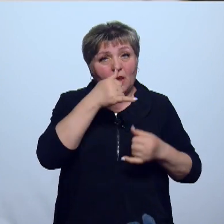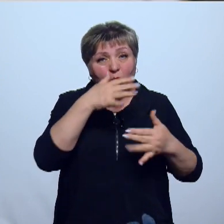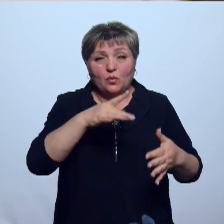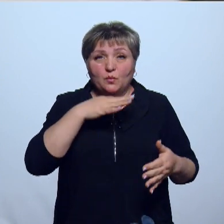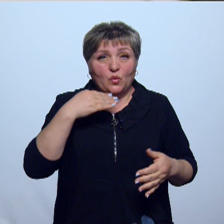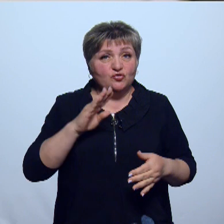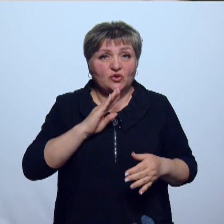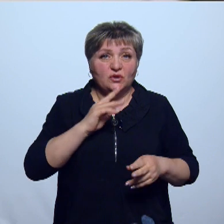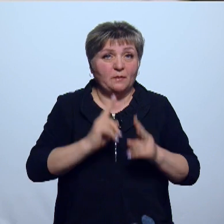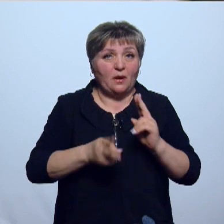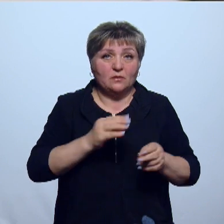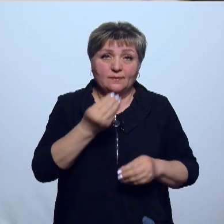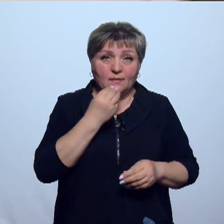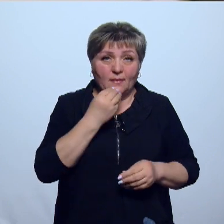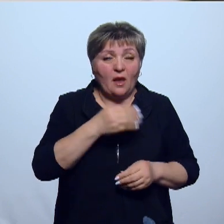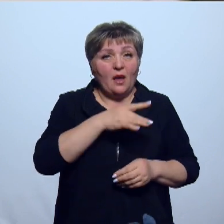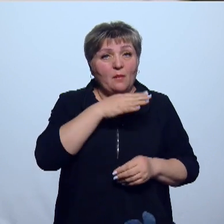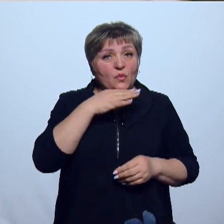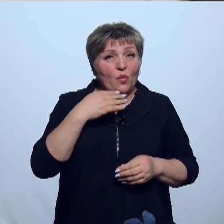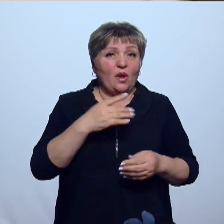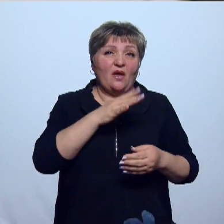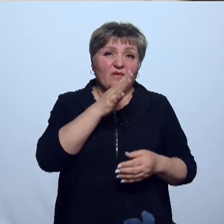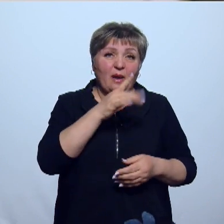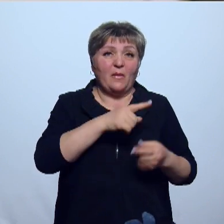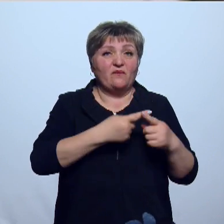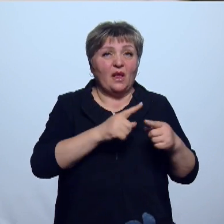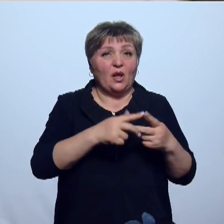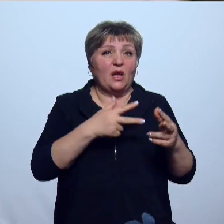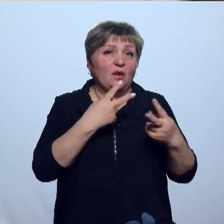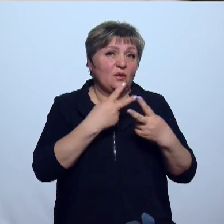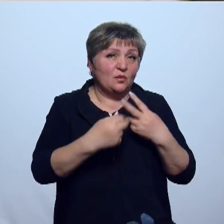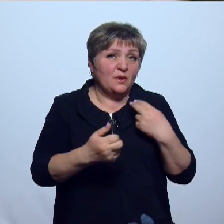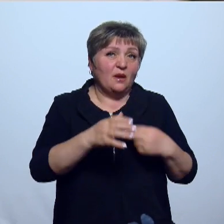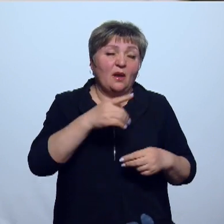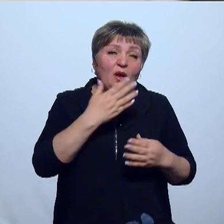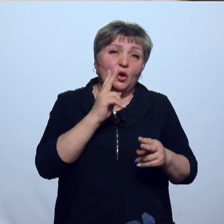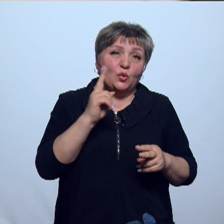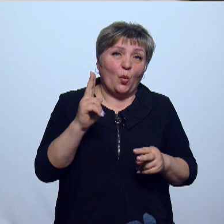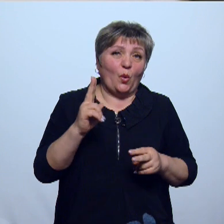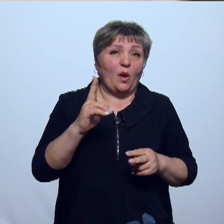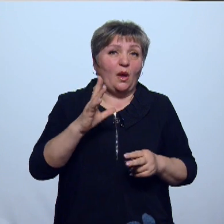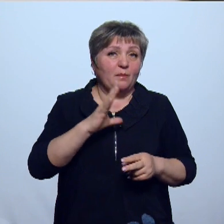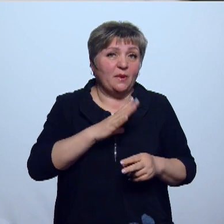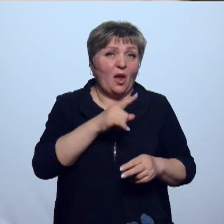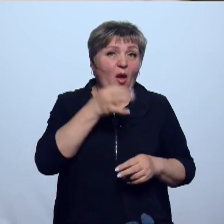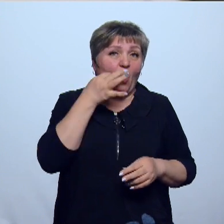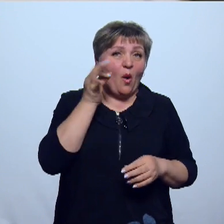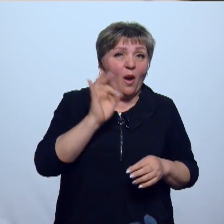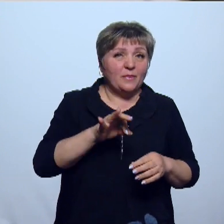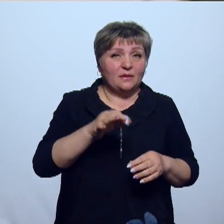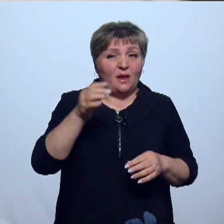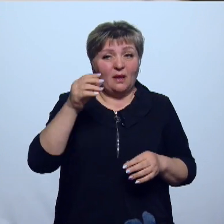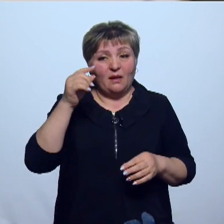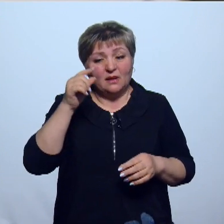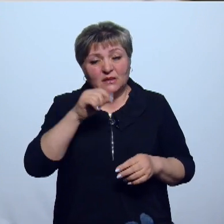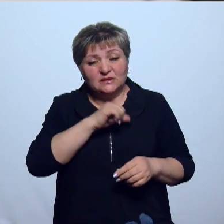Находясь продолжительное время в условиях изоляции, некоторые навыки, которые у них были до этого, они у